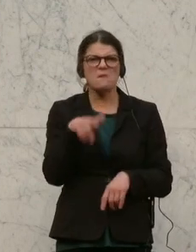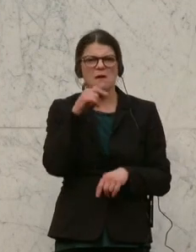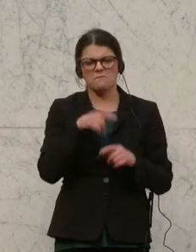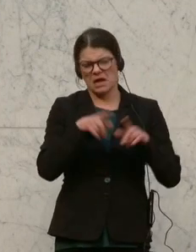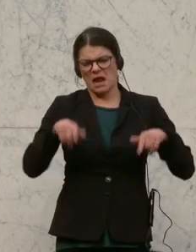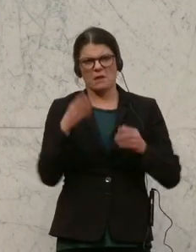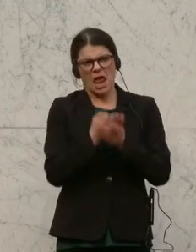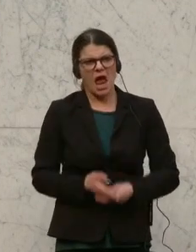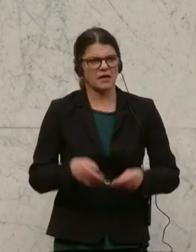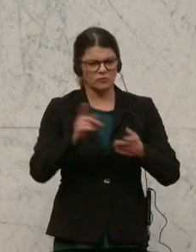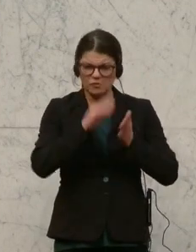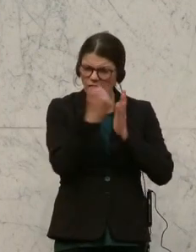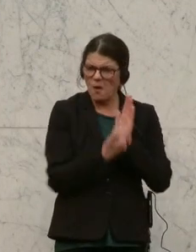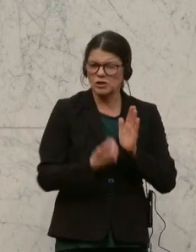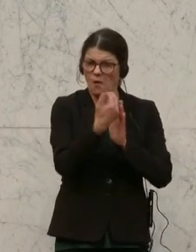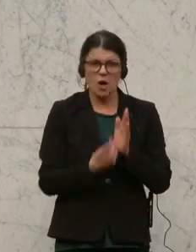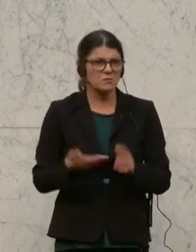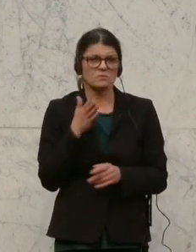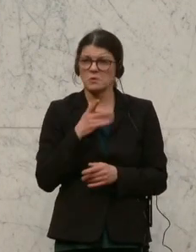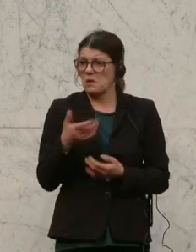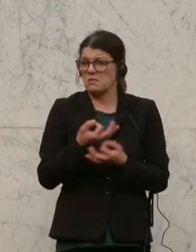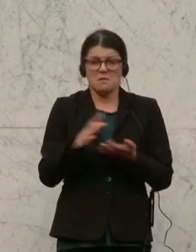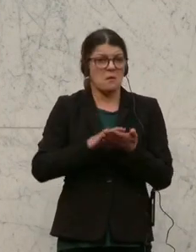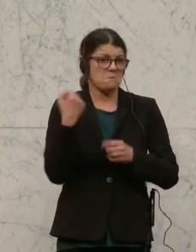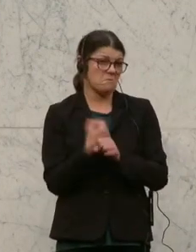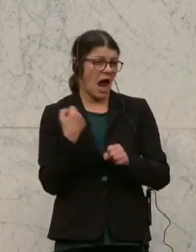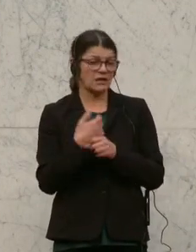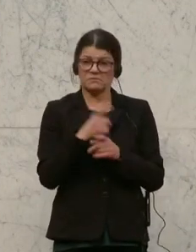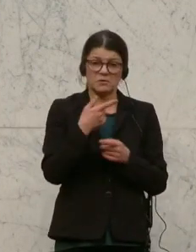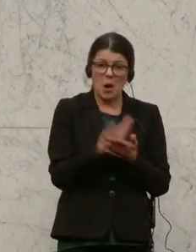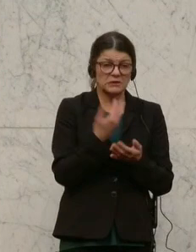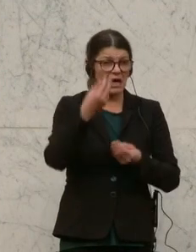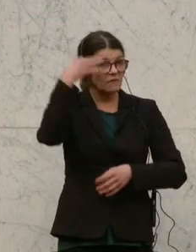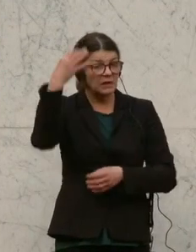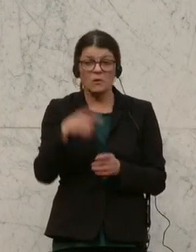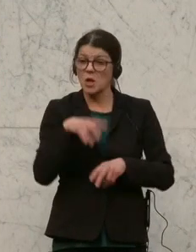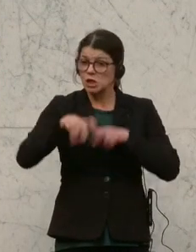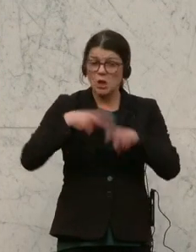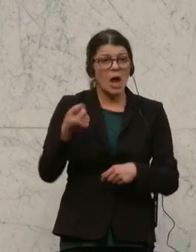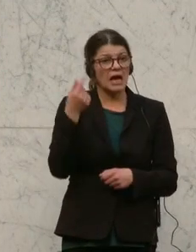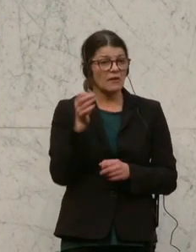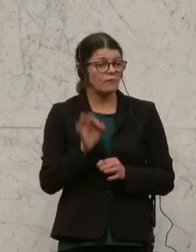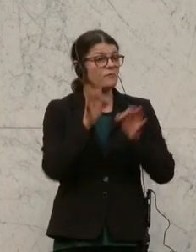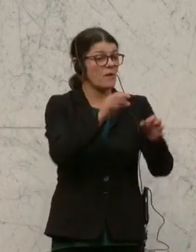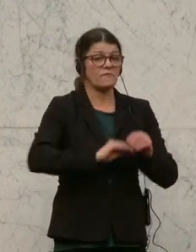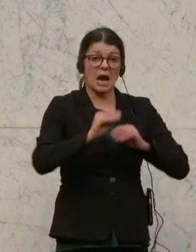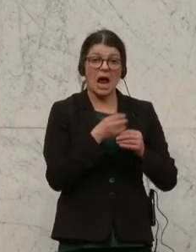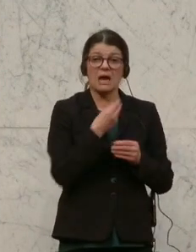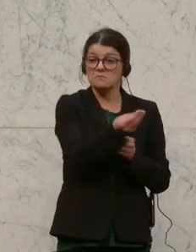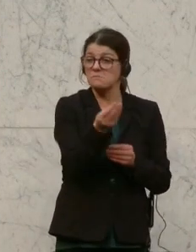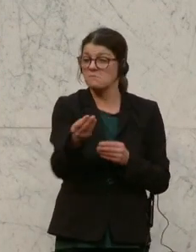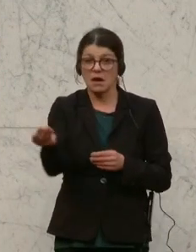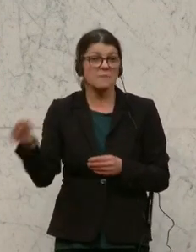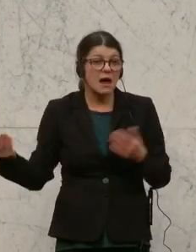und Compliance-Vorschriften, die ohnehin nicht gelebt werden können, zu erfinden und viel Steuergeld an Vereine zu verteilen, sondern